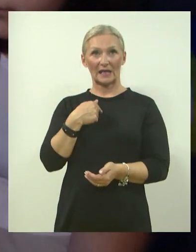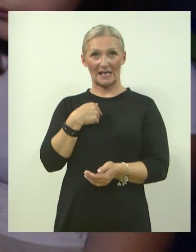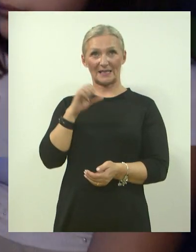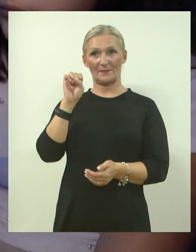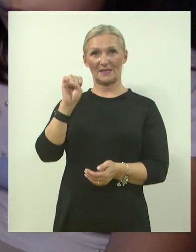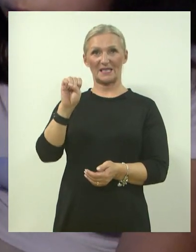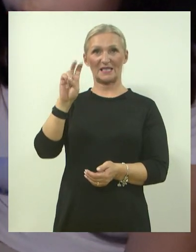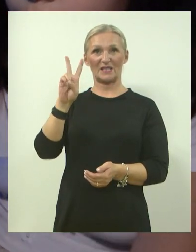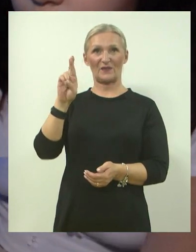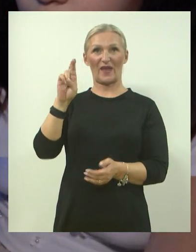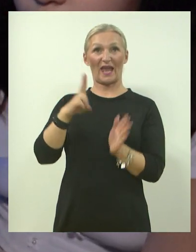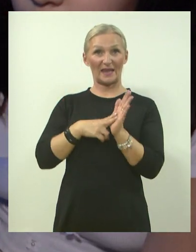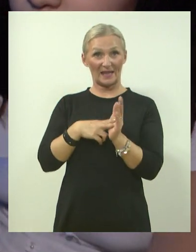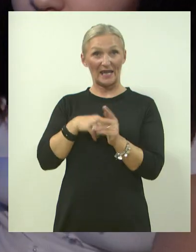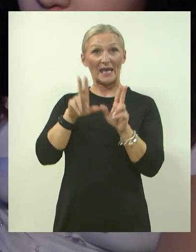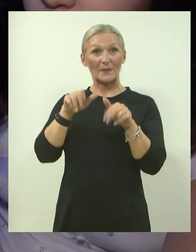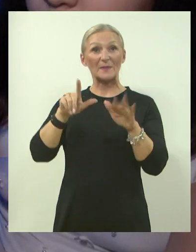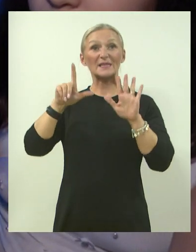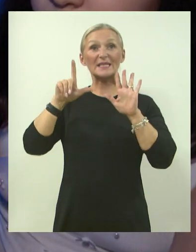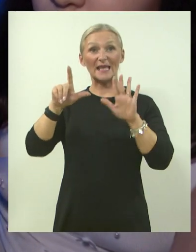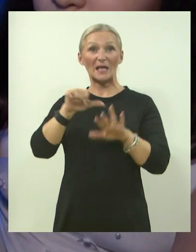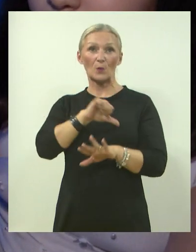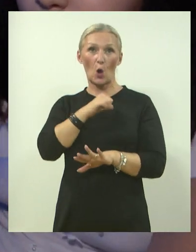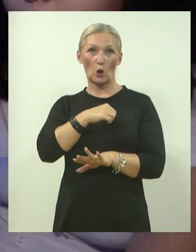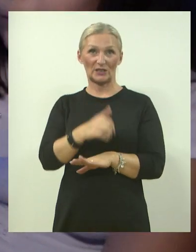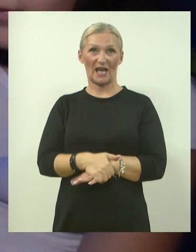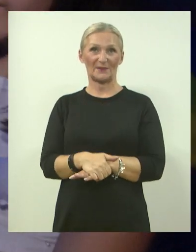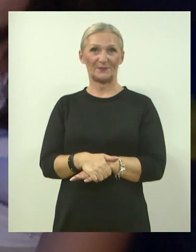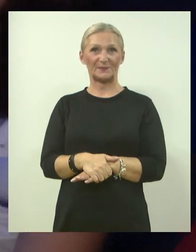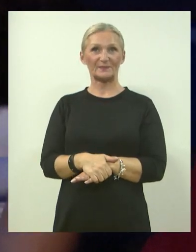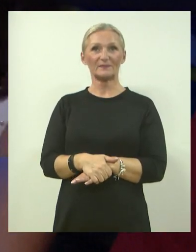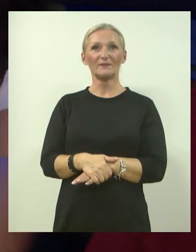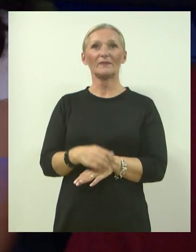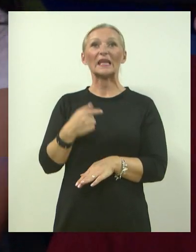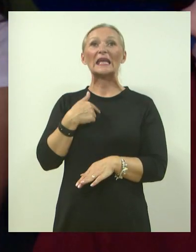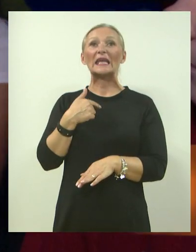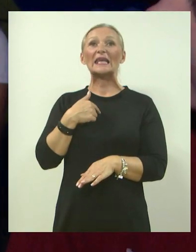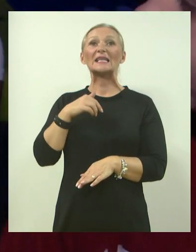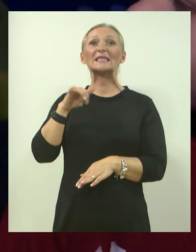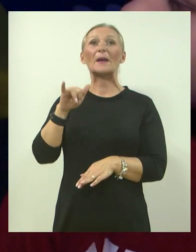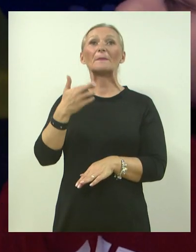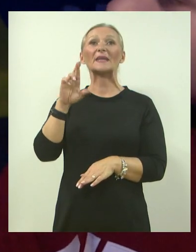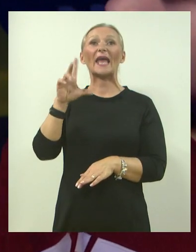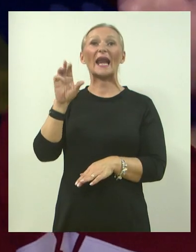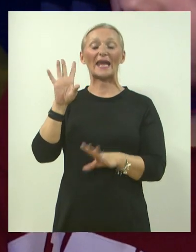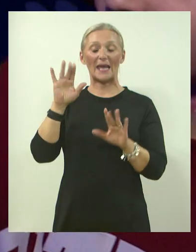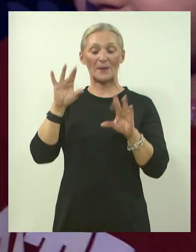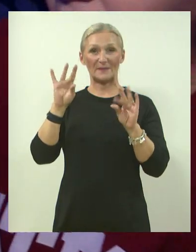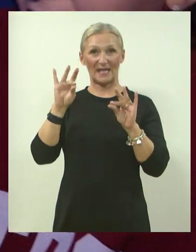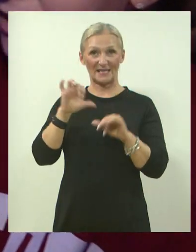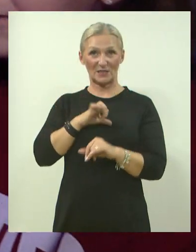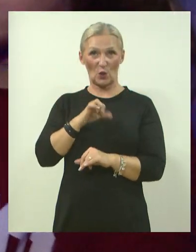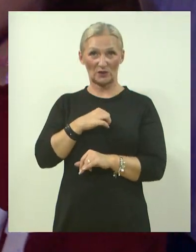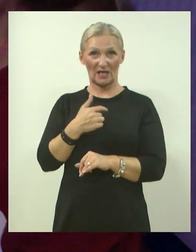Kralj, imam sedam godina. Ja sam Jelila Buljan, imam deset godina.